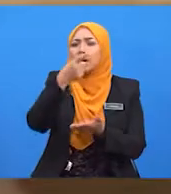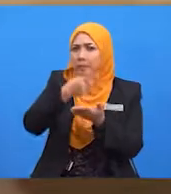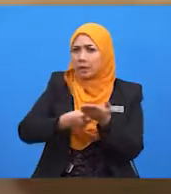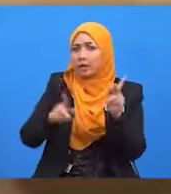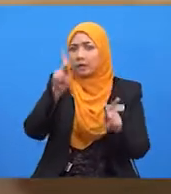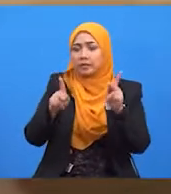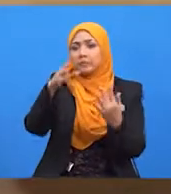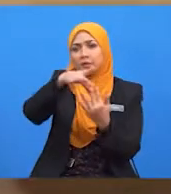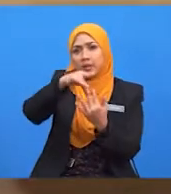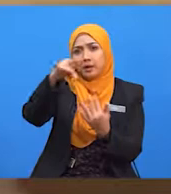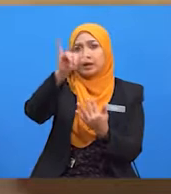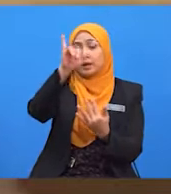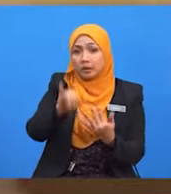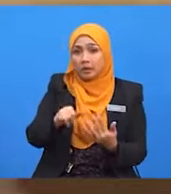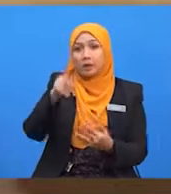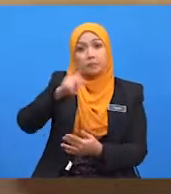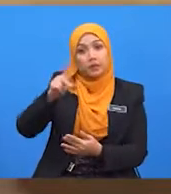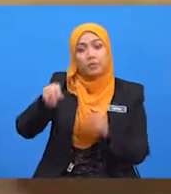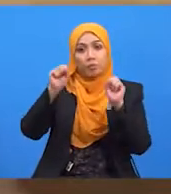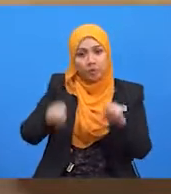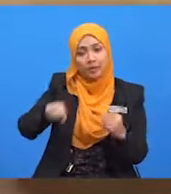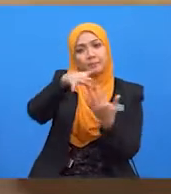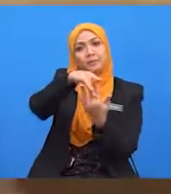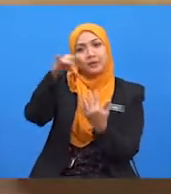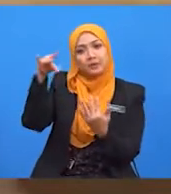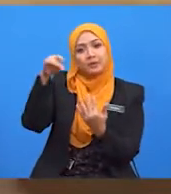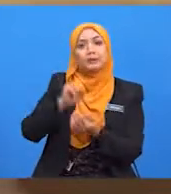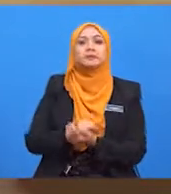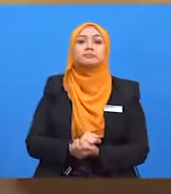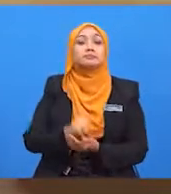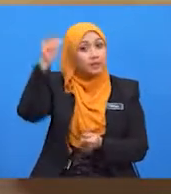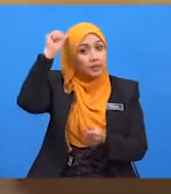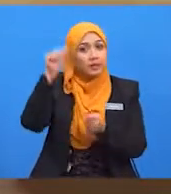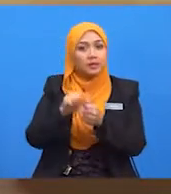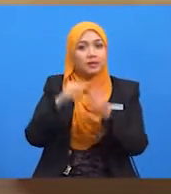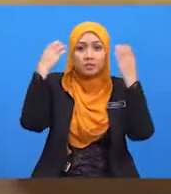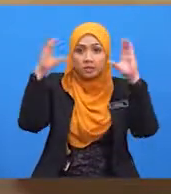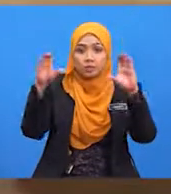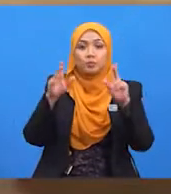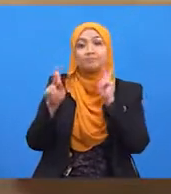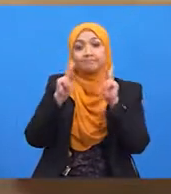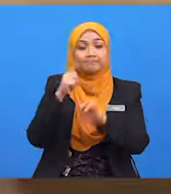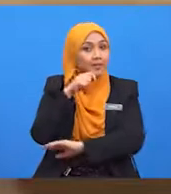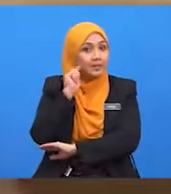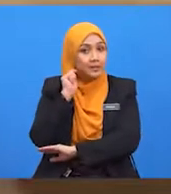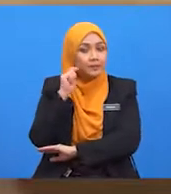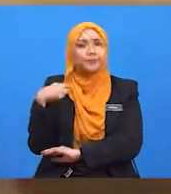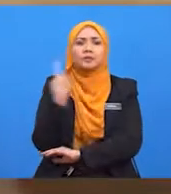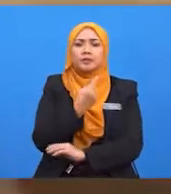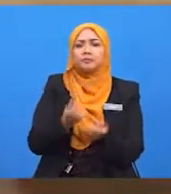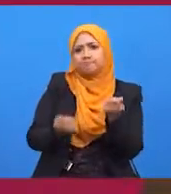ingat cikgu dah kata tadi kita andaikan kedua-dua kereta berkualiti hampir sama